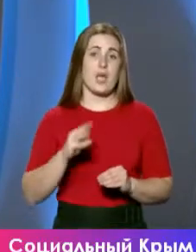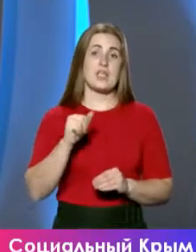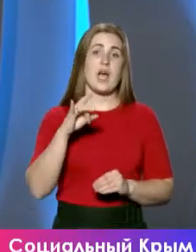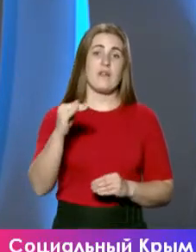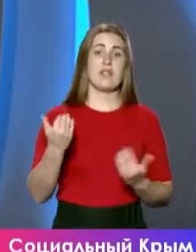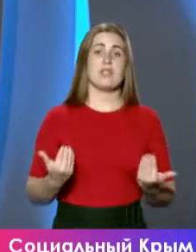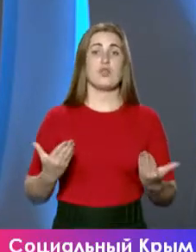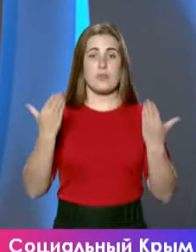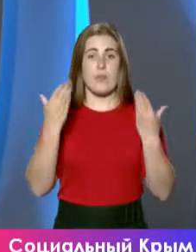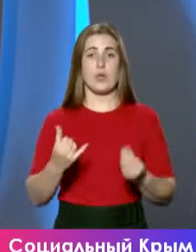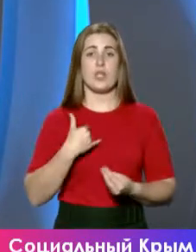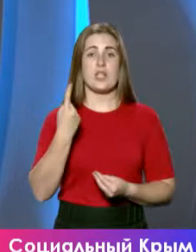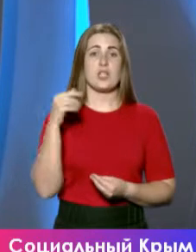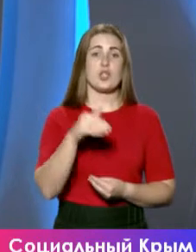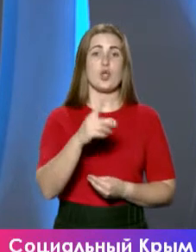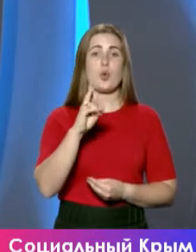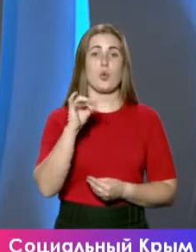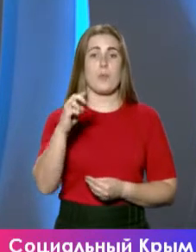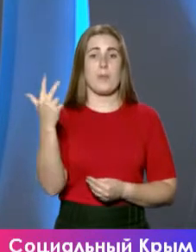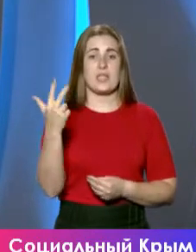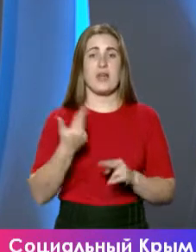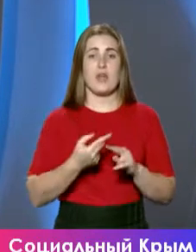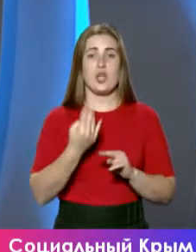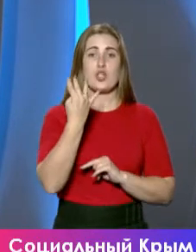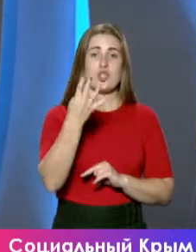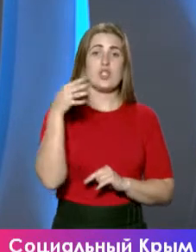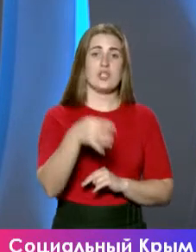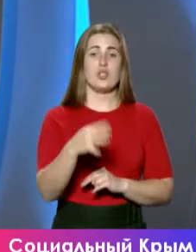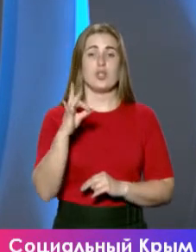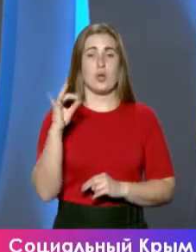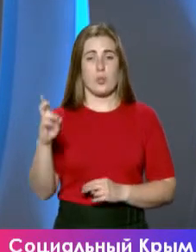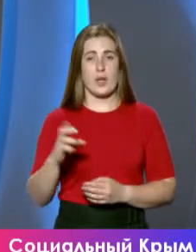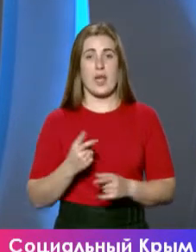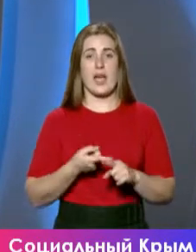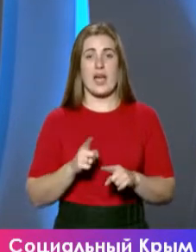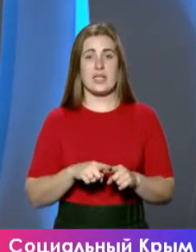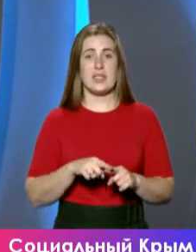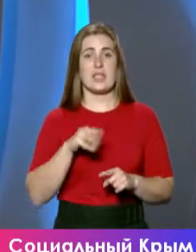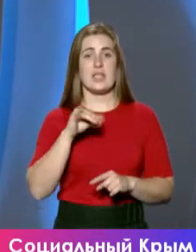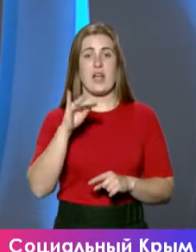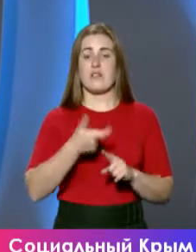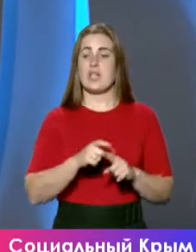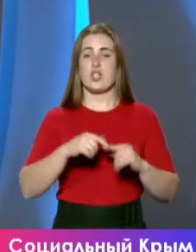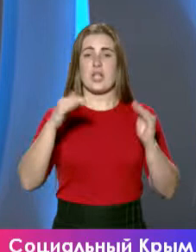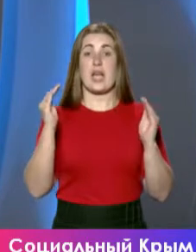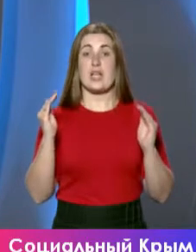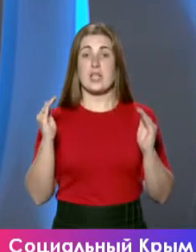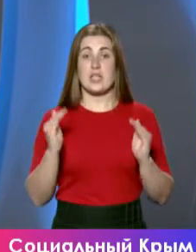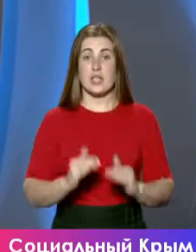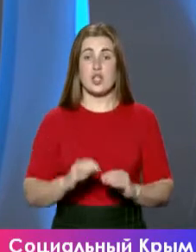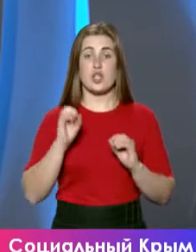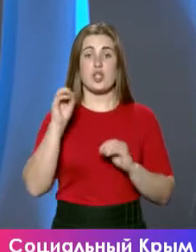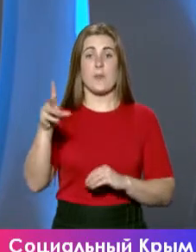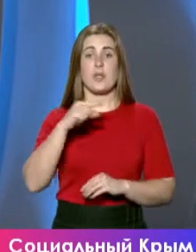сегодняшний момент у нас за тысячу кубометров — 4 тысячи рублей. Этот тариф значительно ниже, скажем так, чем на